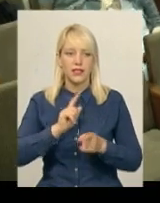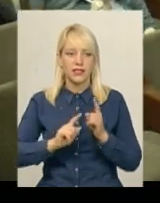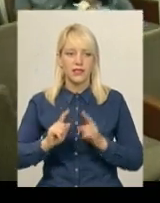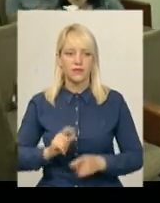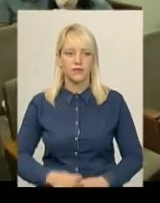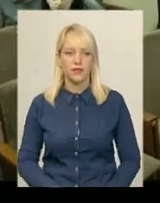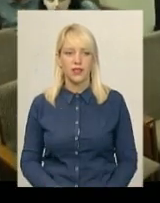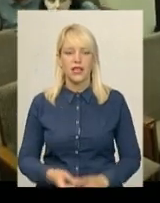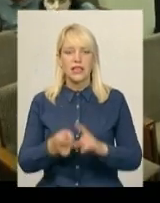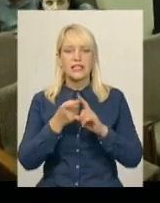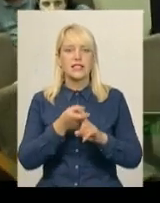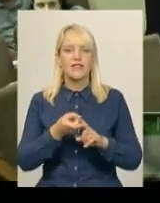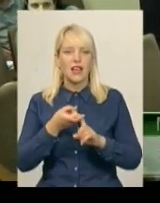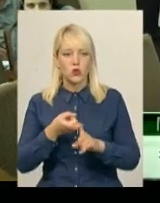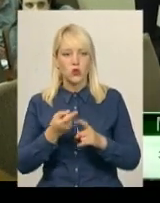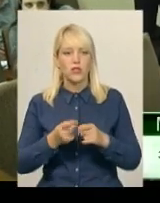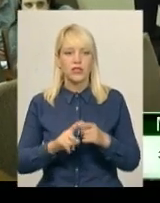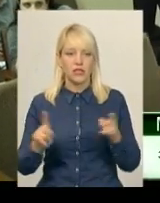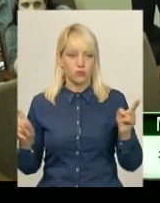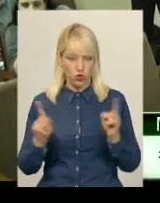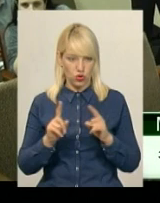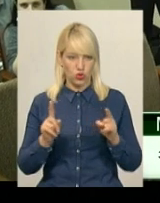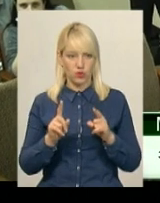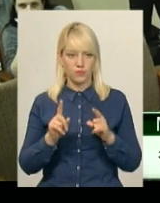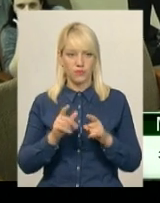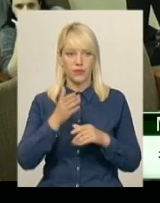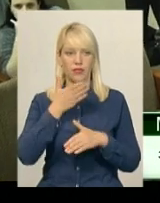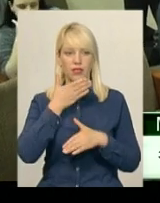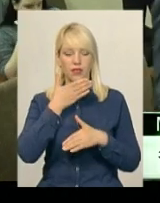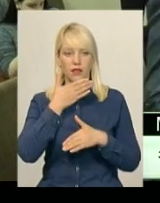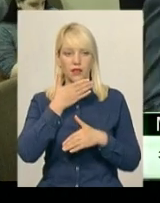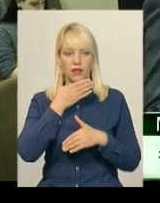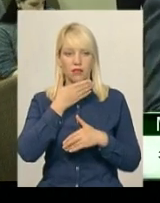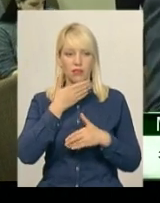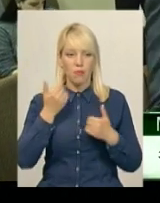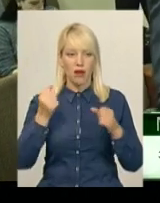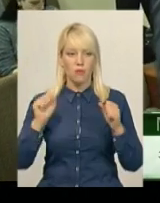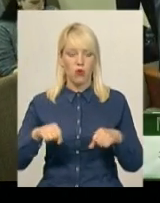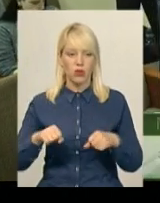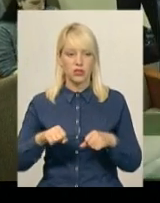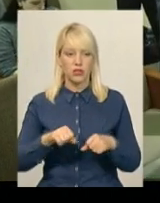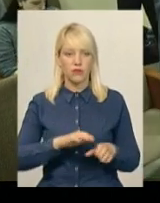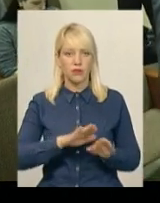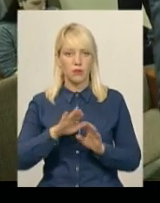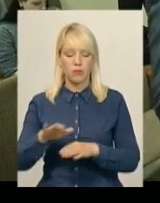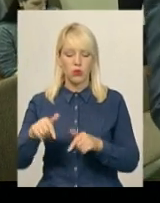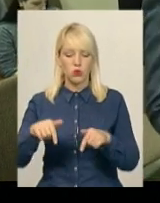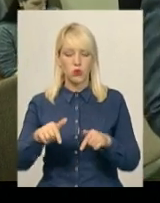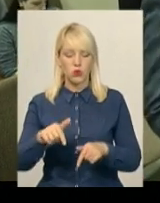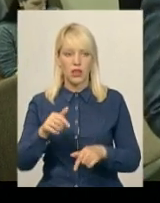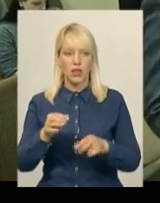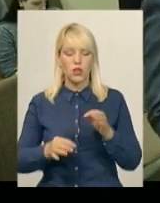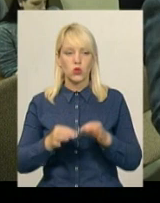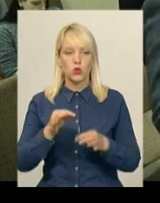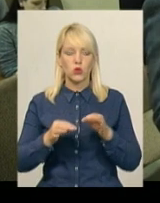У зв'язку з тим, що в зв'язку з неможливістю прибути на це судове засідання мого